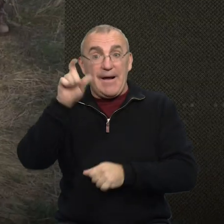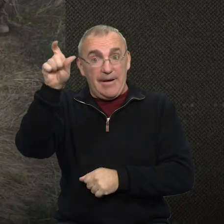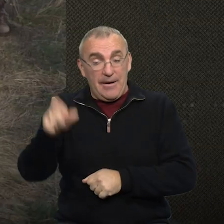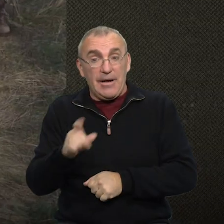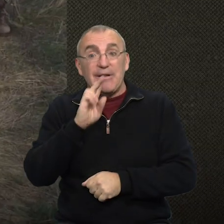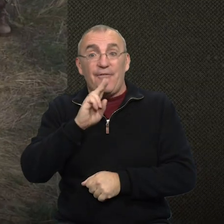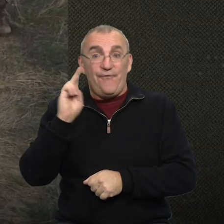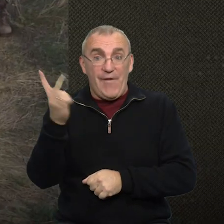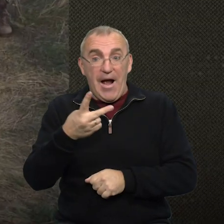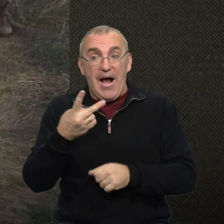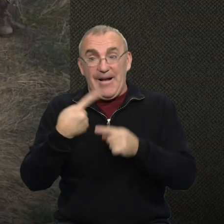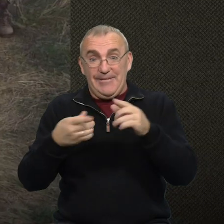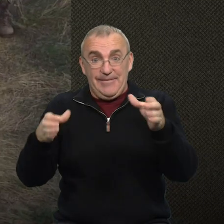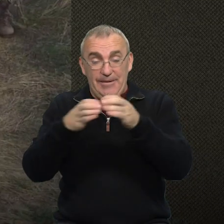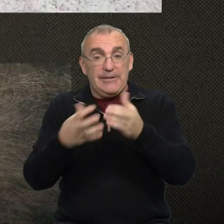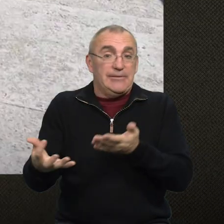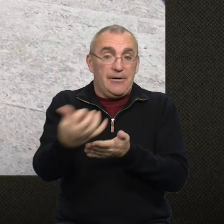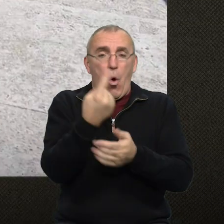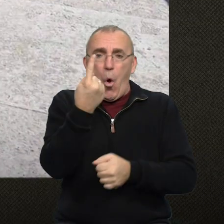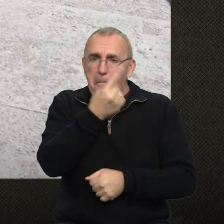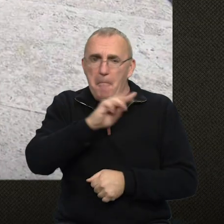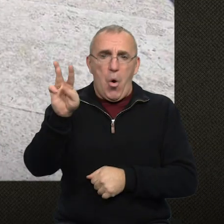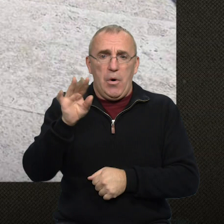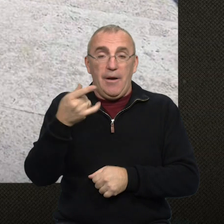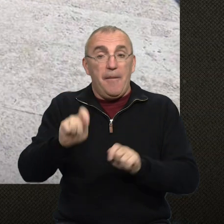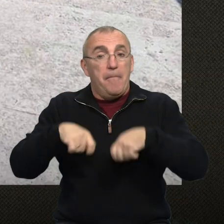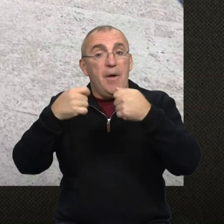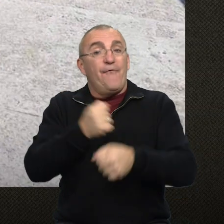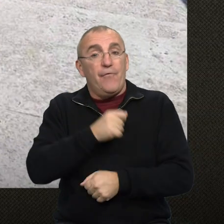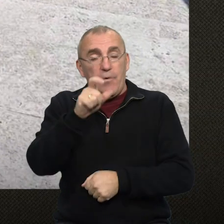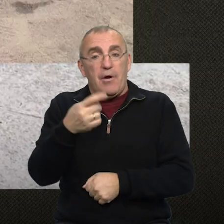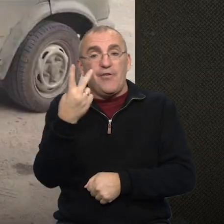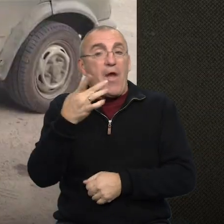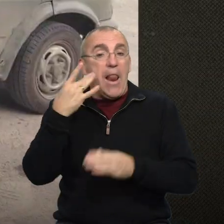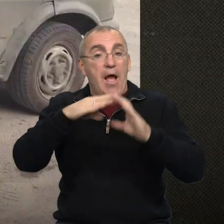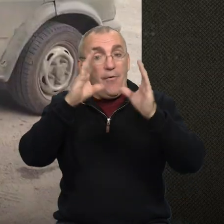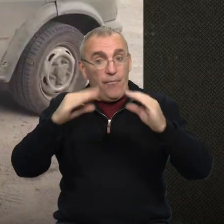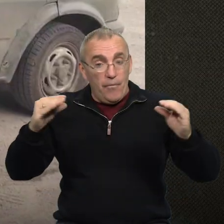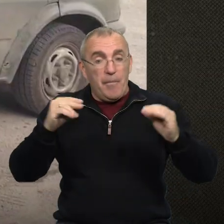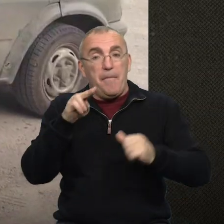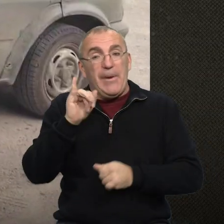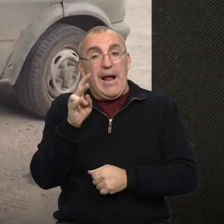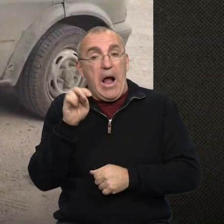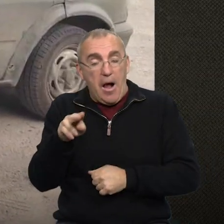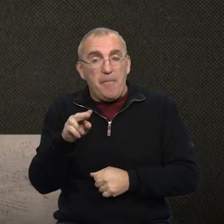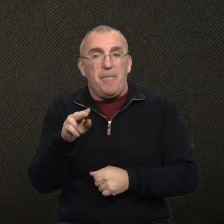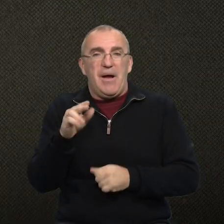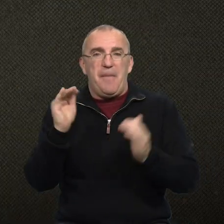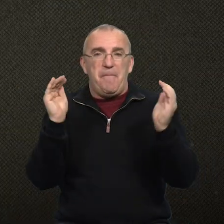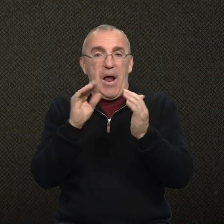Катерини Курібки, за два роки мистецька гільдія зібрала один мільйон гривень. Передали військовим два легкових автомобілі, пікап,